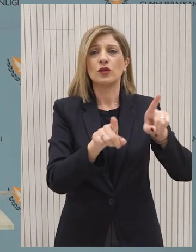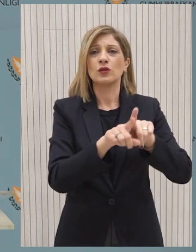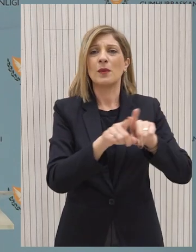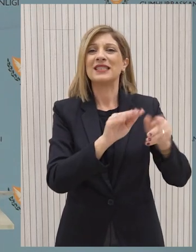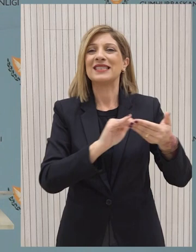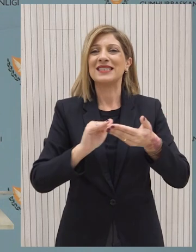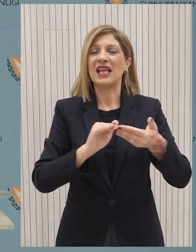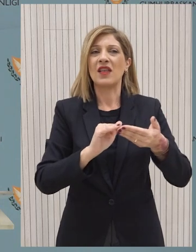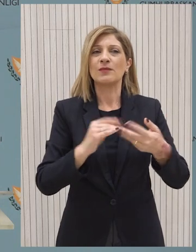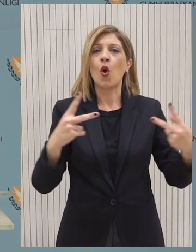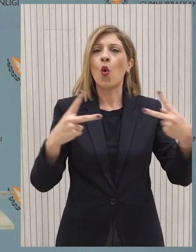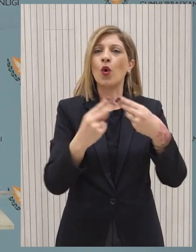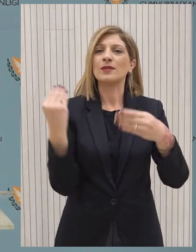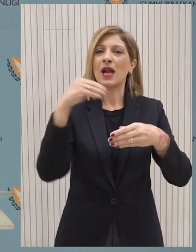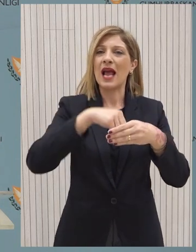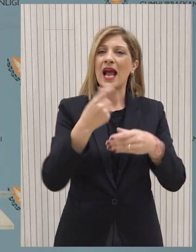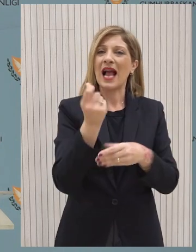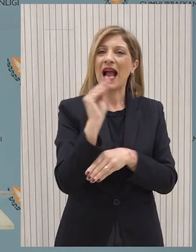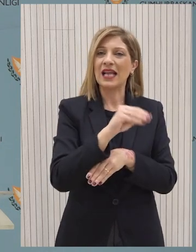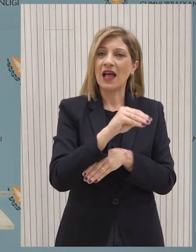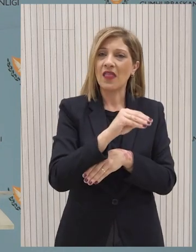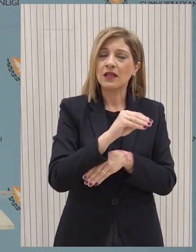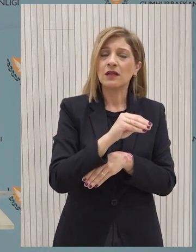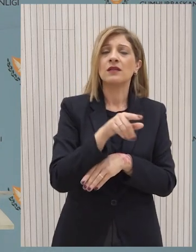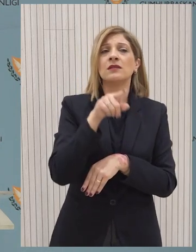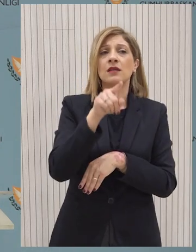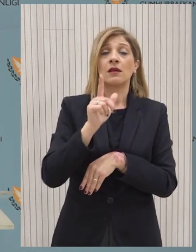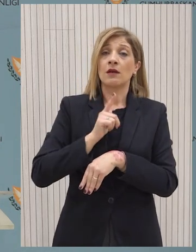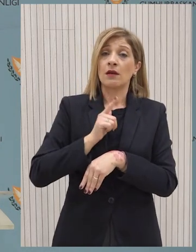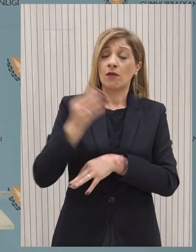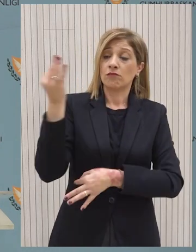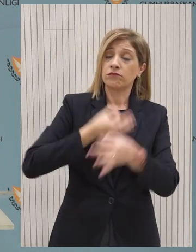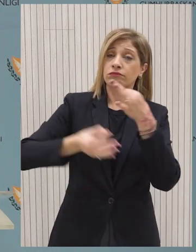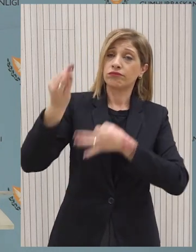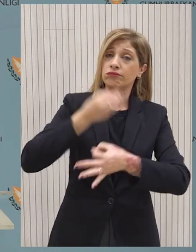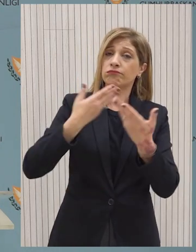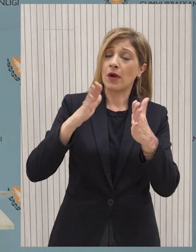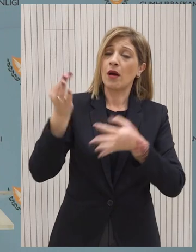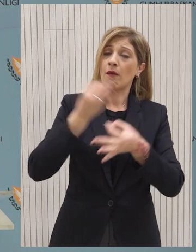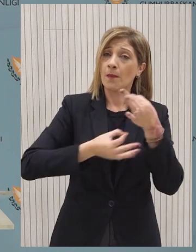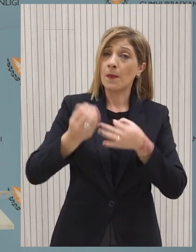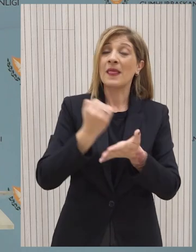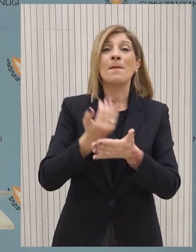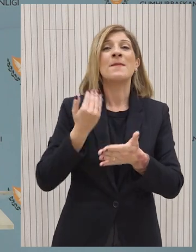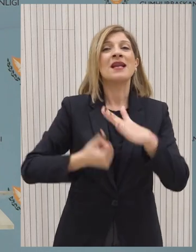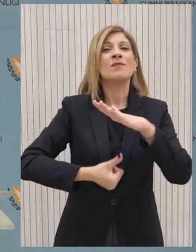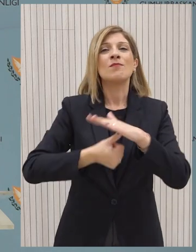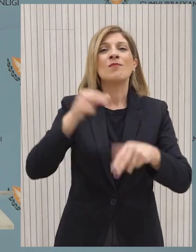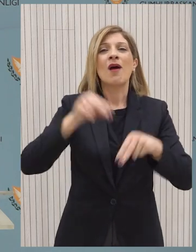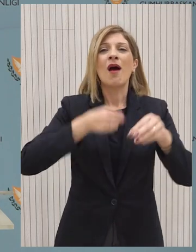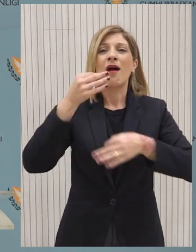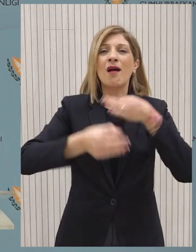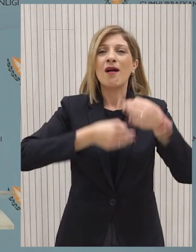συνδέσμους των κουρεμένων καταθετών αλλά και των κατόχων αξιογράφων. Έχουν τεθεί ήδη σε εφαρμογή οι προεκλογικές δεσμεύσεις του πρόεδρος της